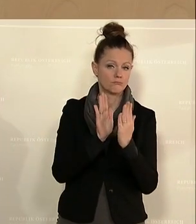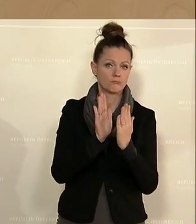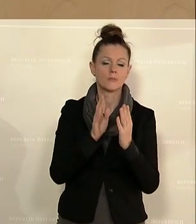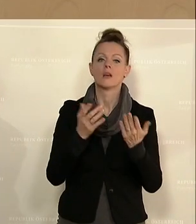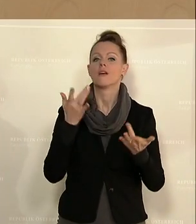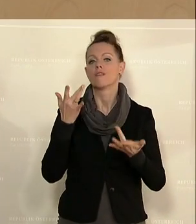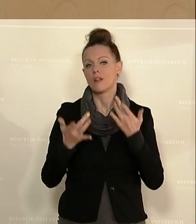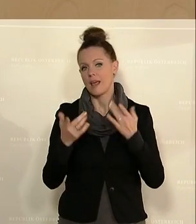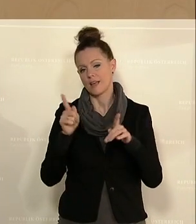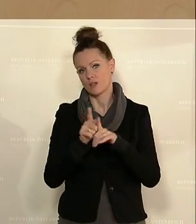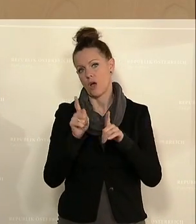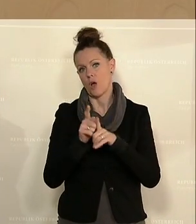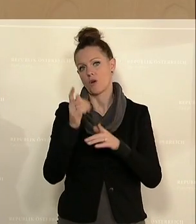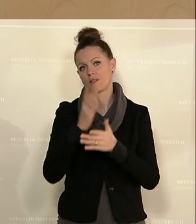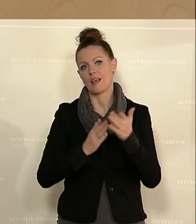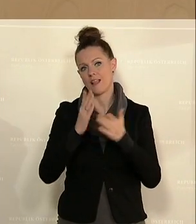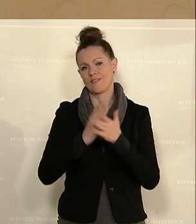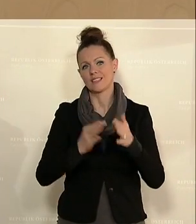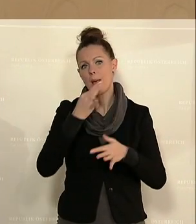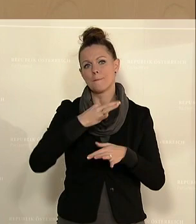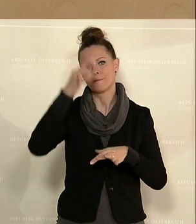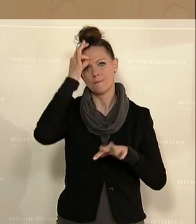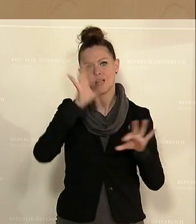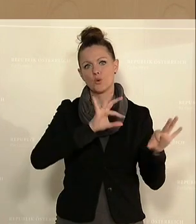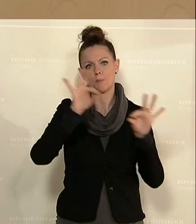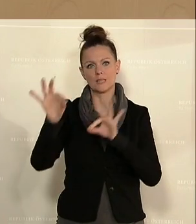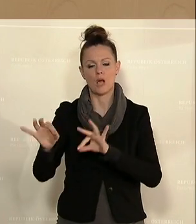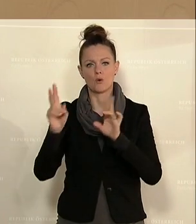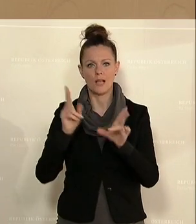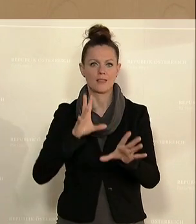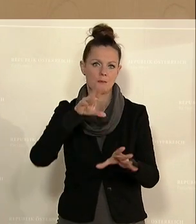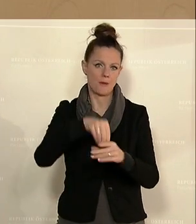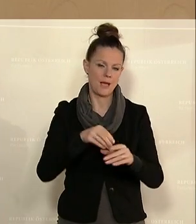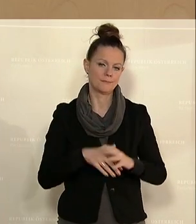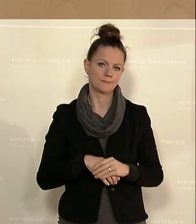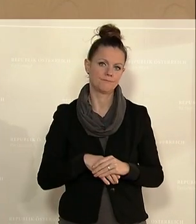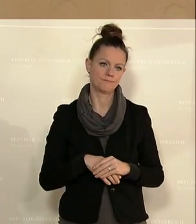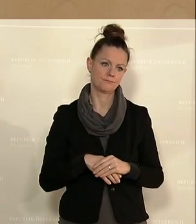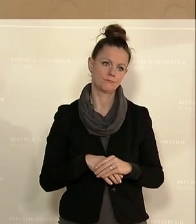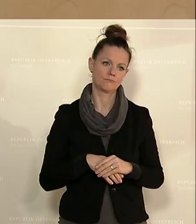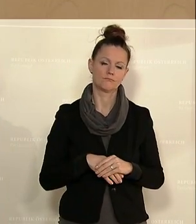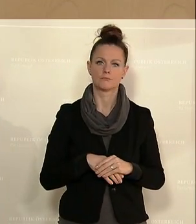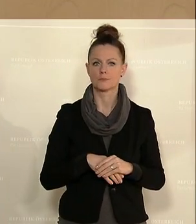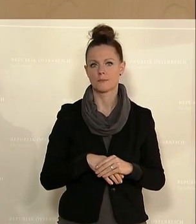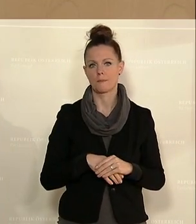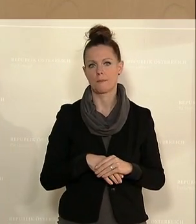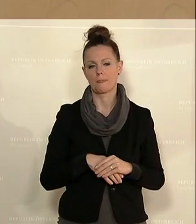man eventuell dann auch über Bildübertragung dabei sein kann. Das spart einerseits